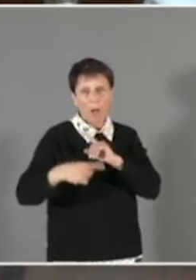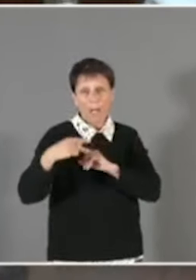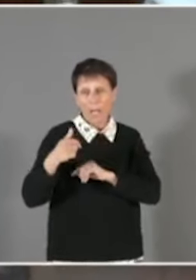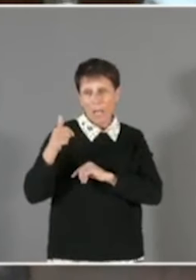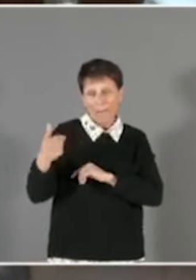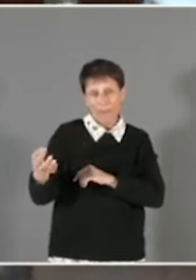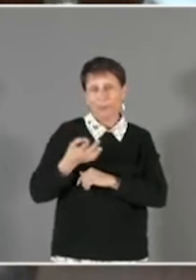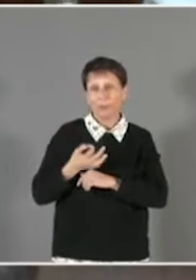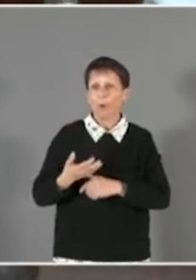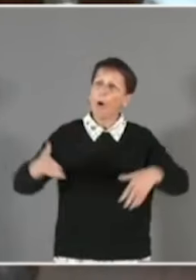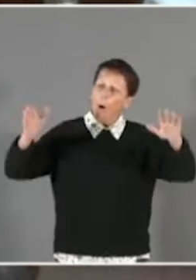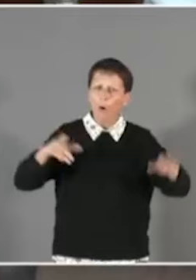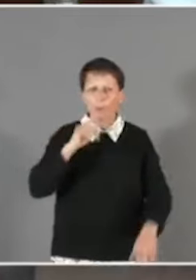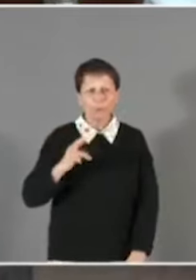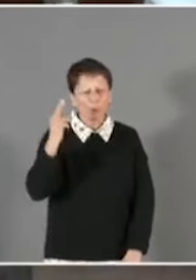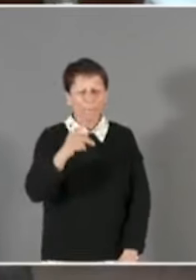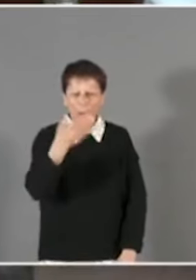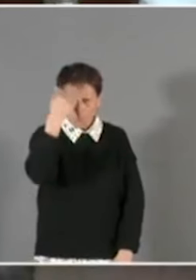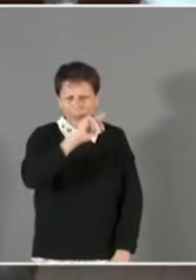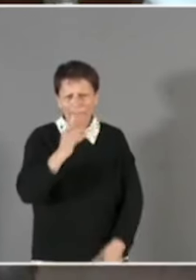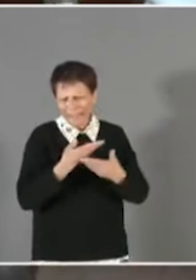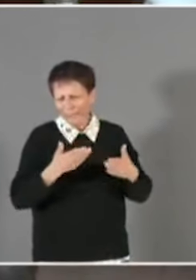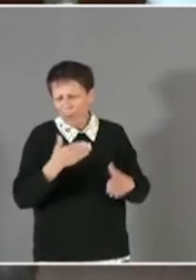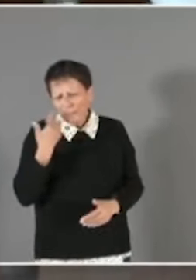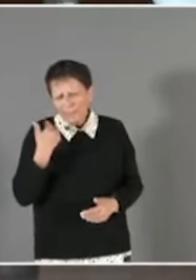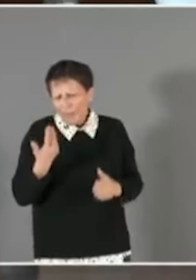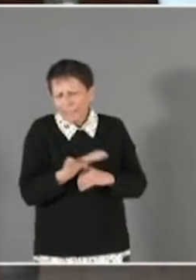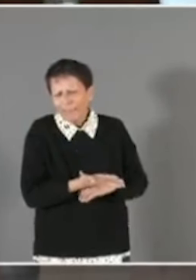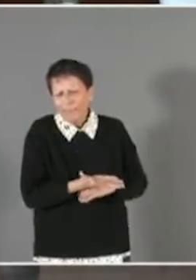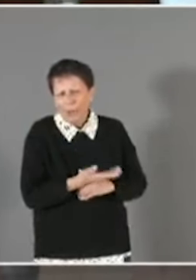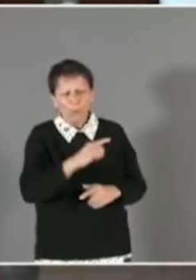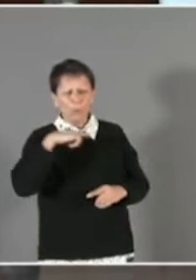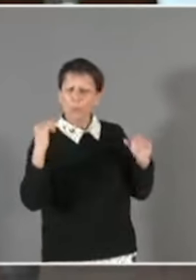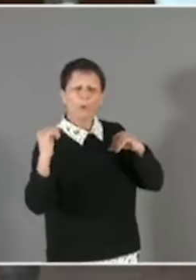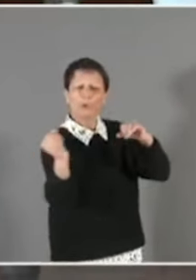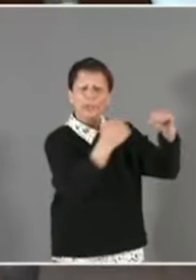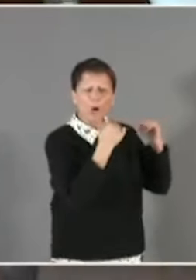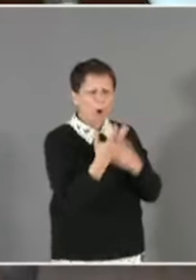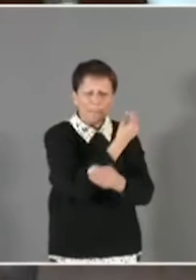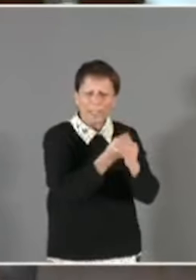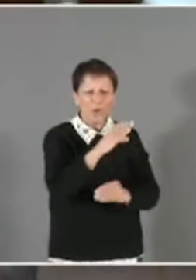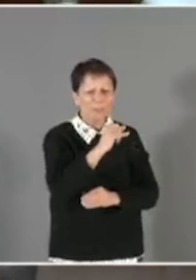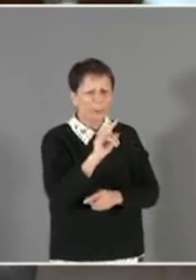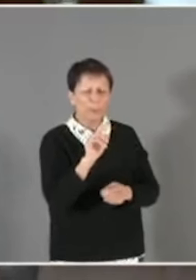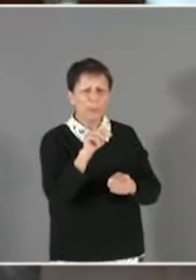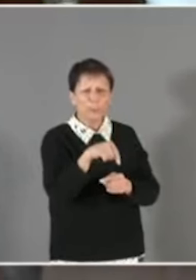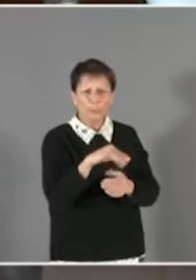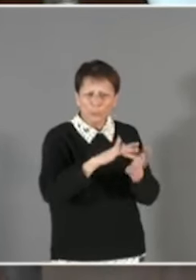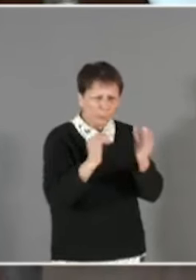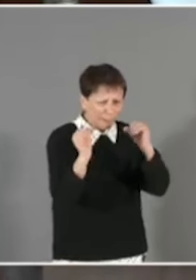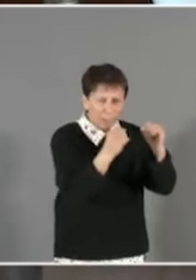jeté à la figure. M. Ravier, vous n'y connaissez rien, vous n'êtes au courant de rien. Tout le monde est d'accord, les habitants, les CIQ. Et puis, mensonge